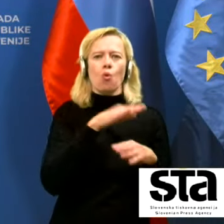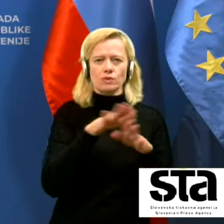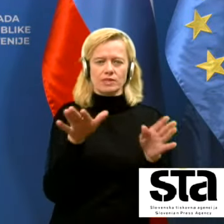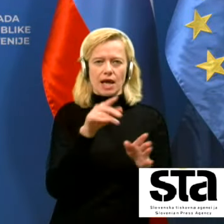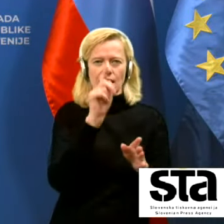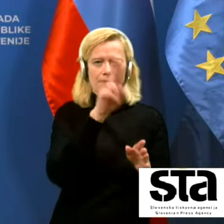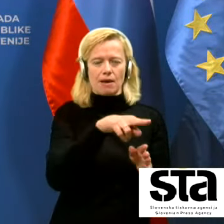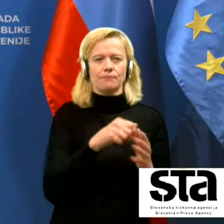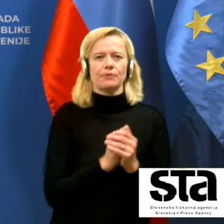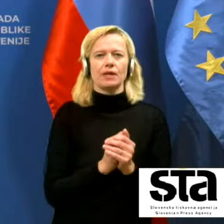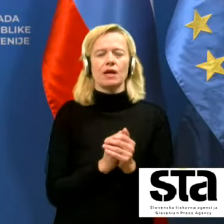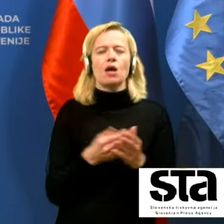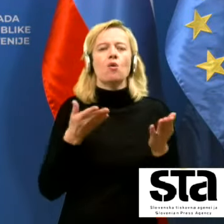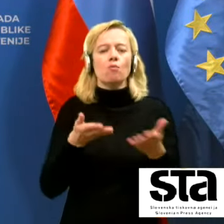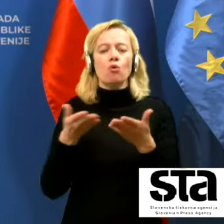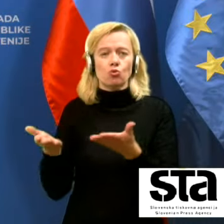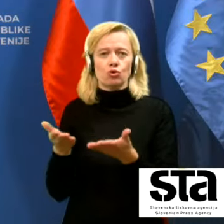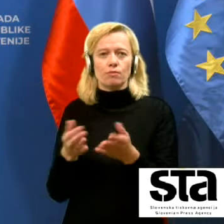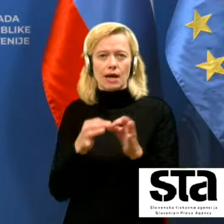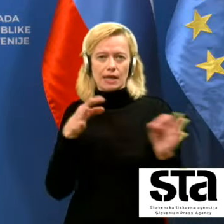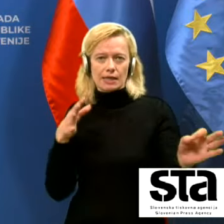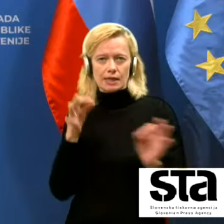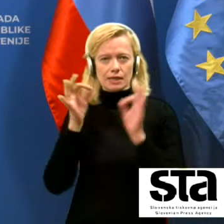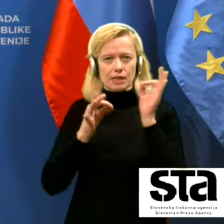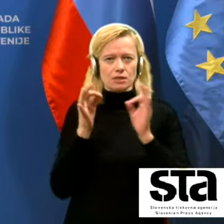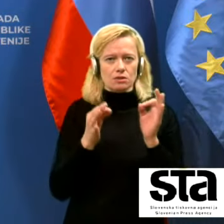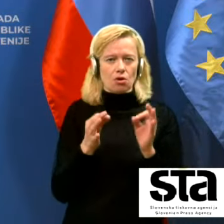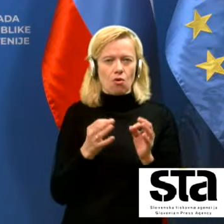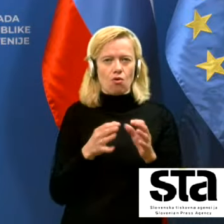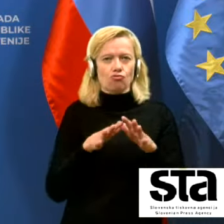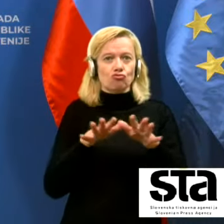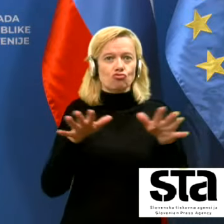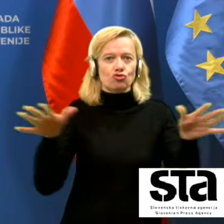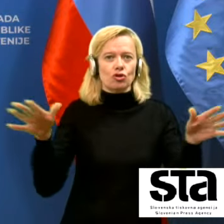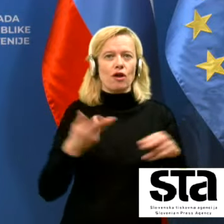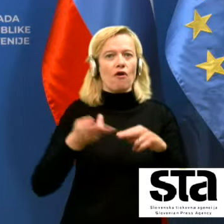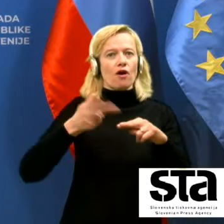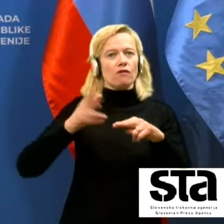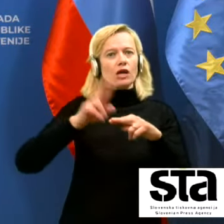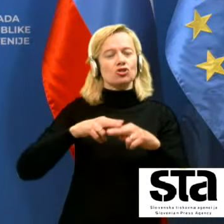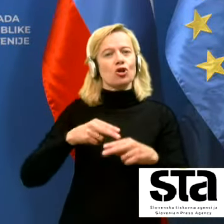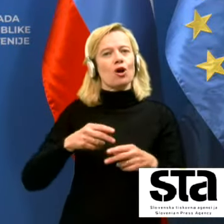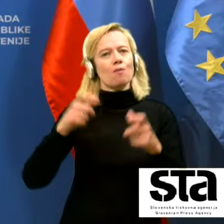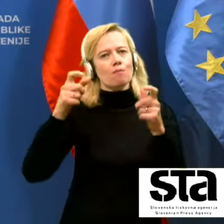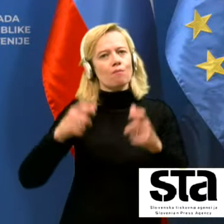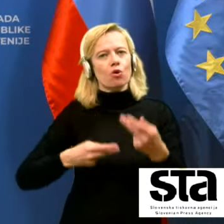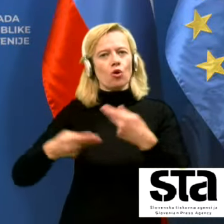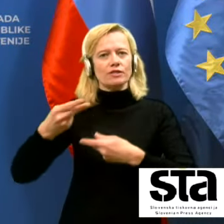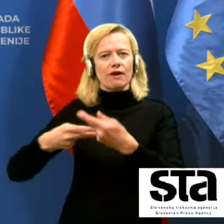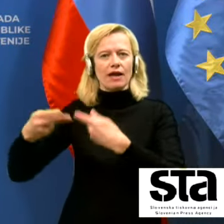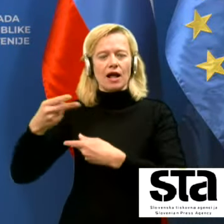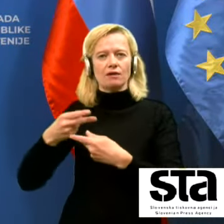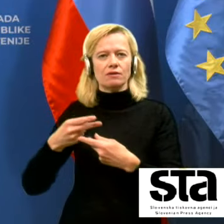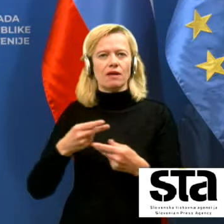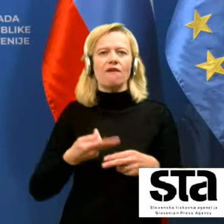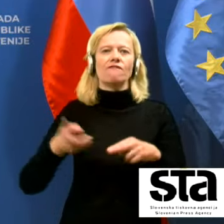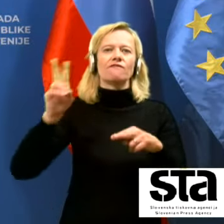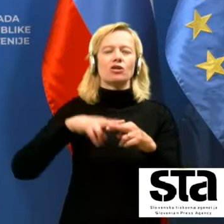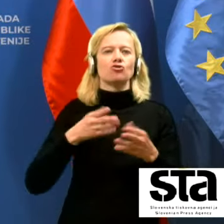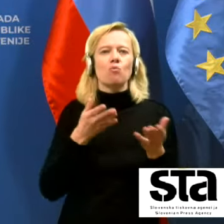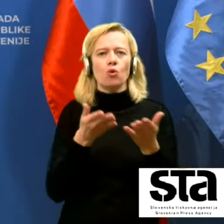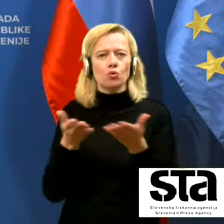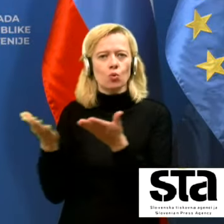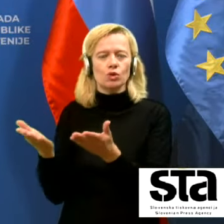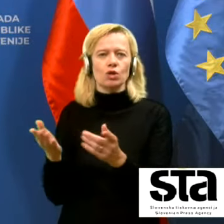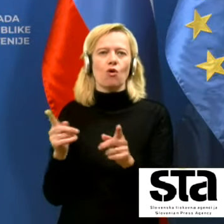Ponudba hitrih testov se zelo širi in vedno večje proizvajalcev in vedno večje tudi v resnici ponudnikov in ne nazadnje